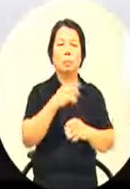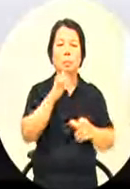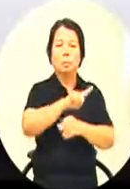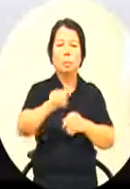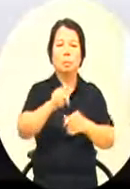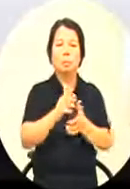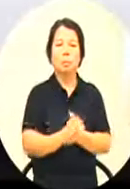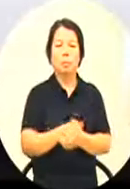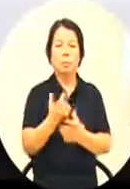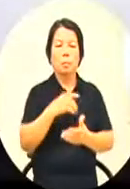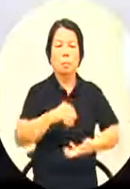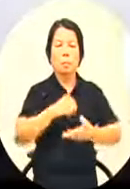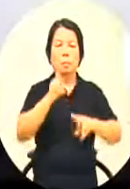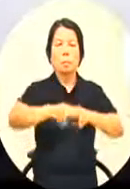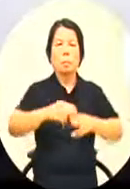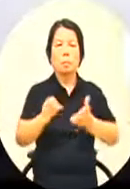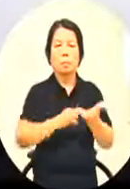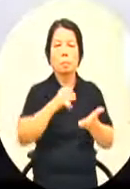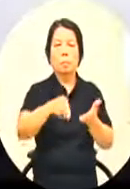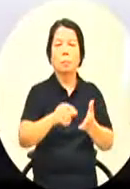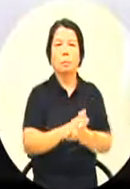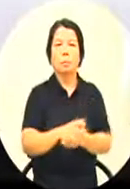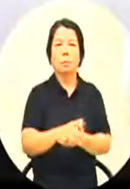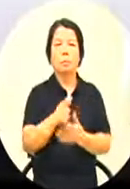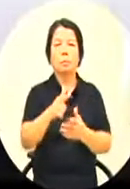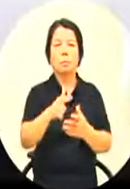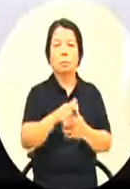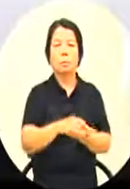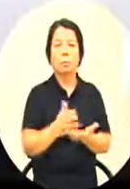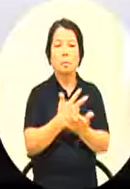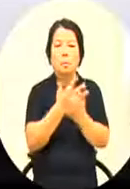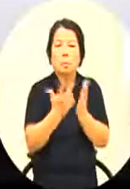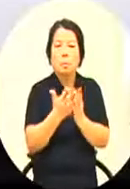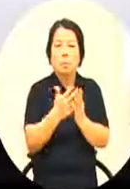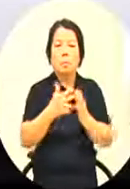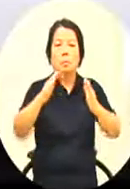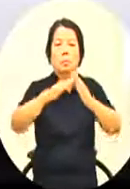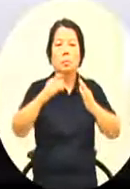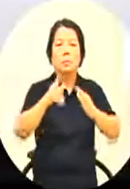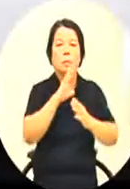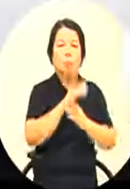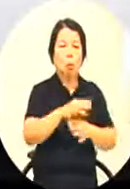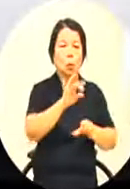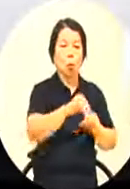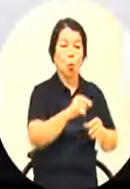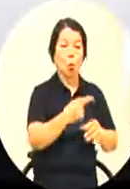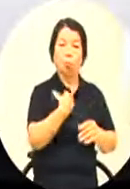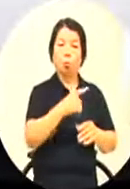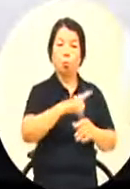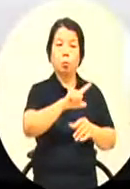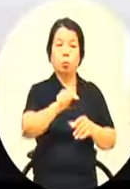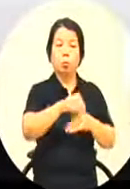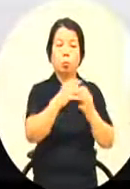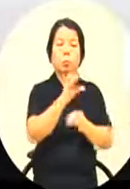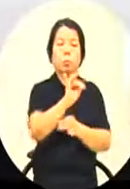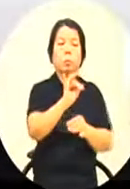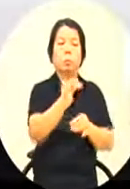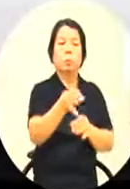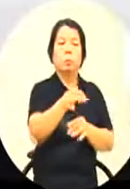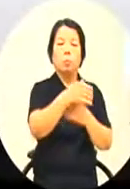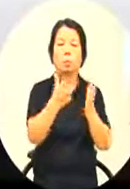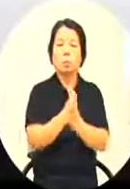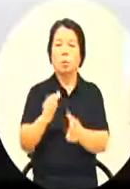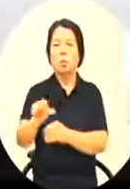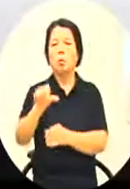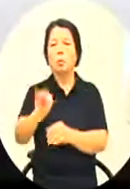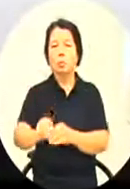去建立拍卖因为这些艺术家有的说他100万有的说他5万当然有一个标准的大约的参考行